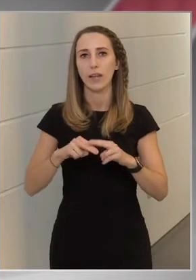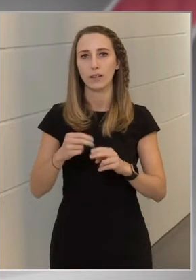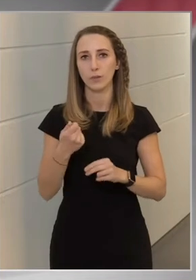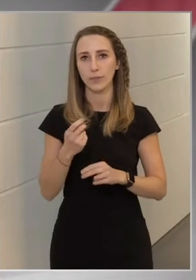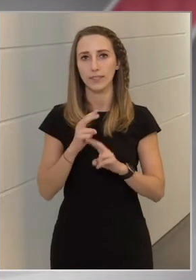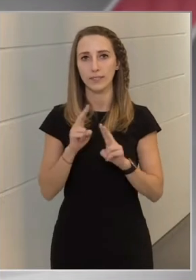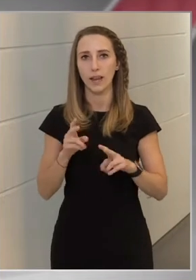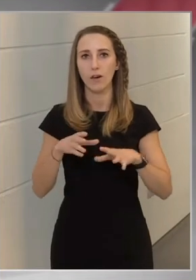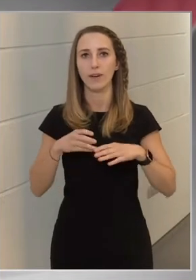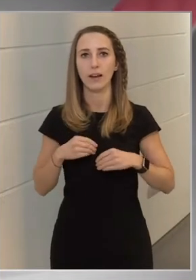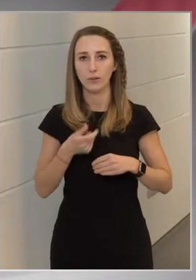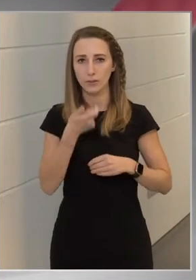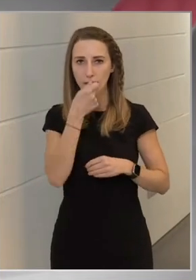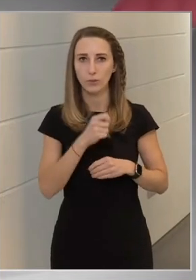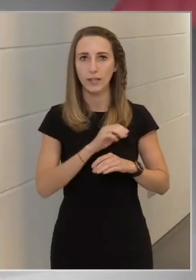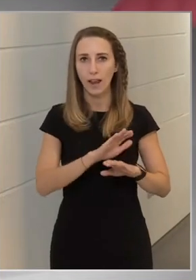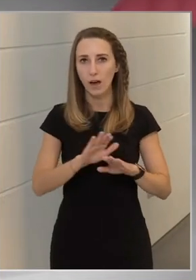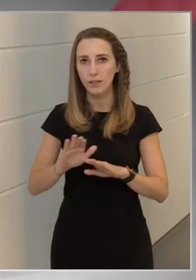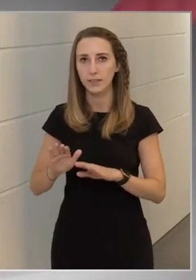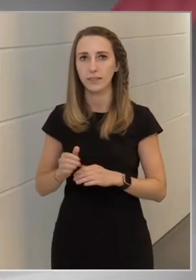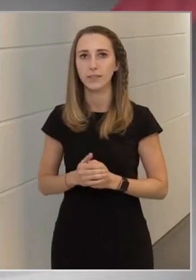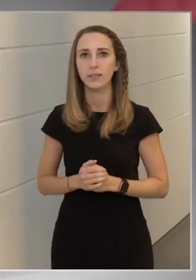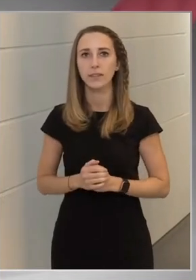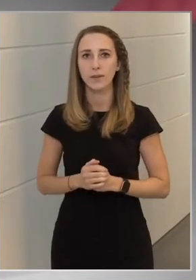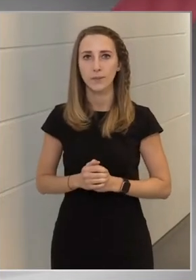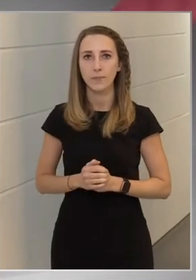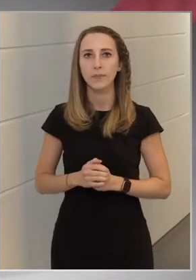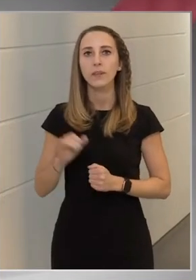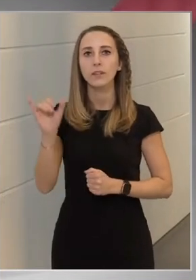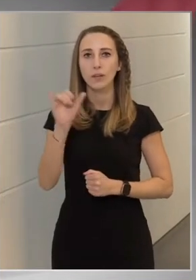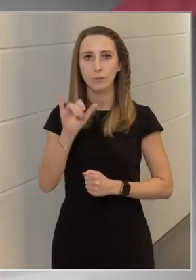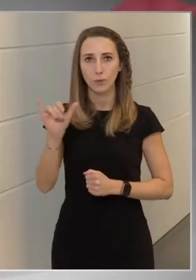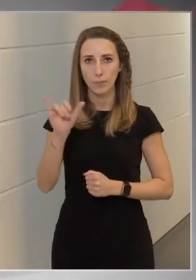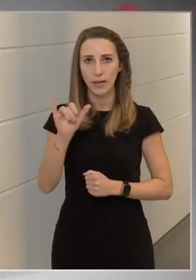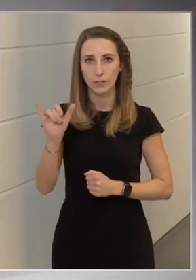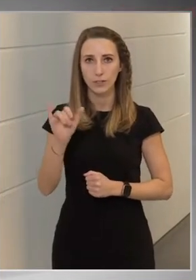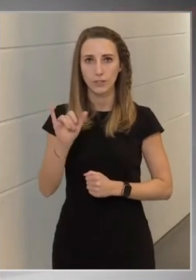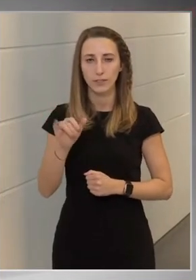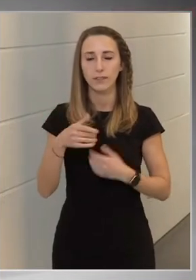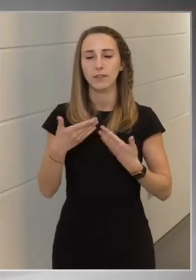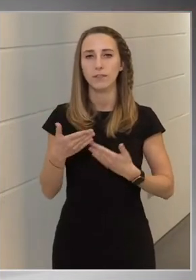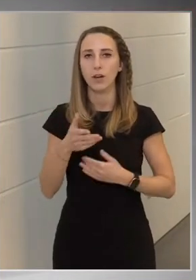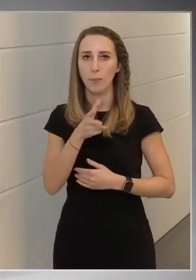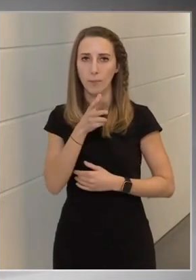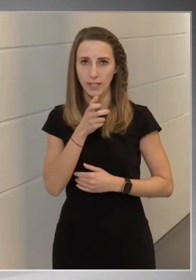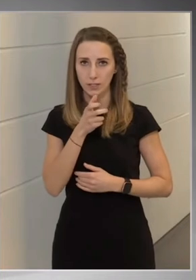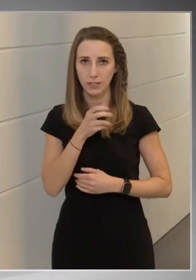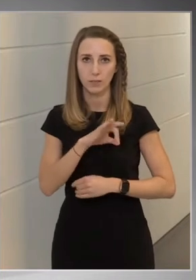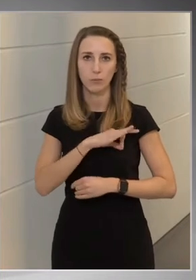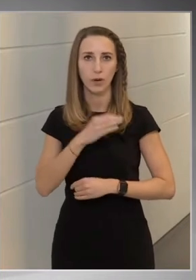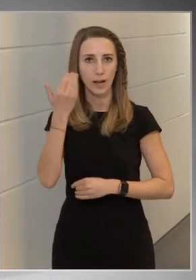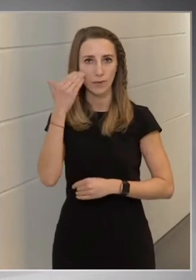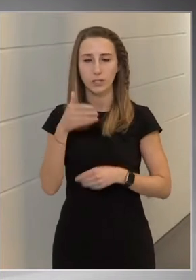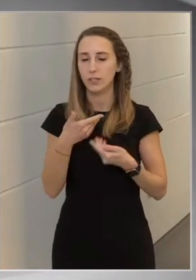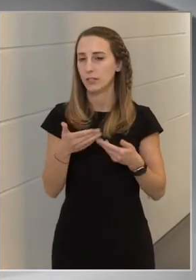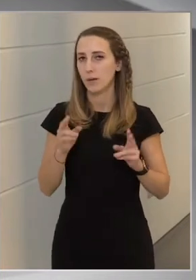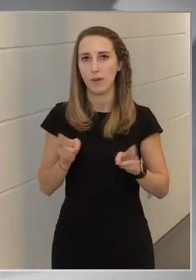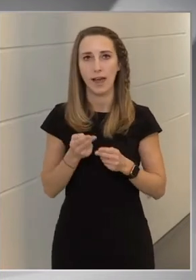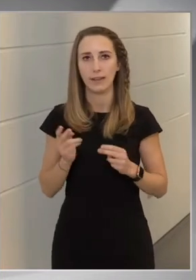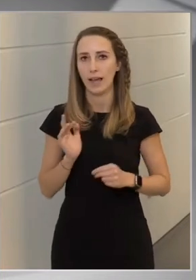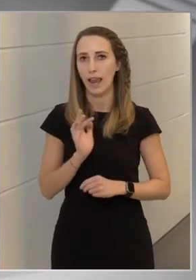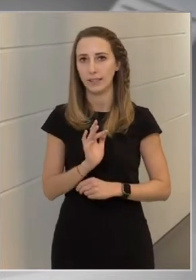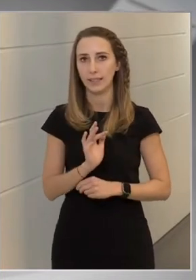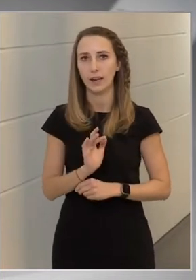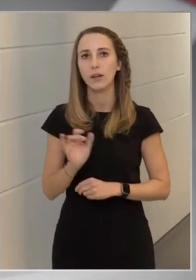pénzt kell a vállalkozásoknál hagyni, és egy budapesti vagy pécsi polgármesternek sem lehet ellenére,